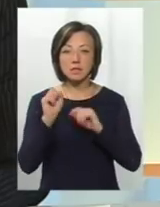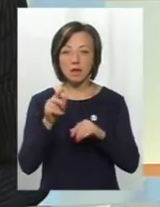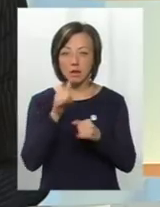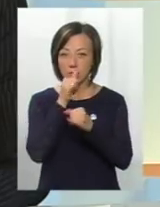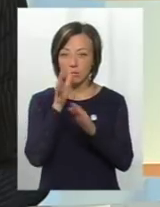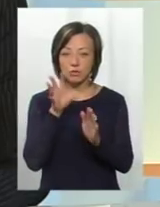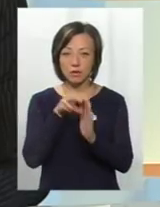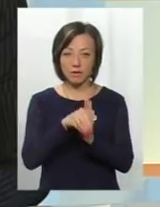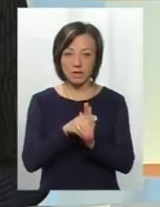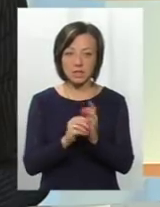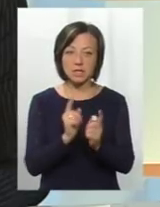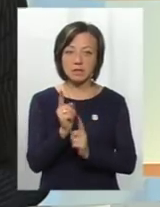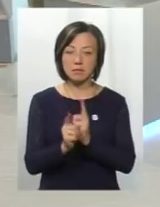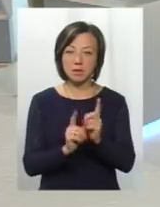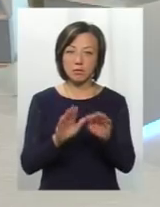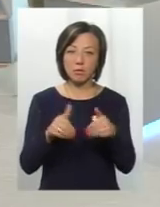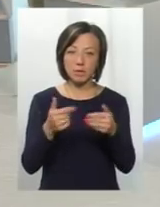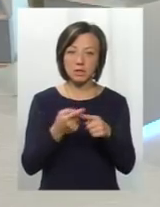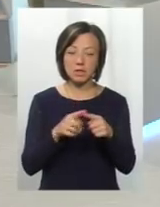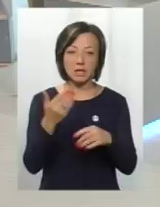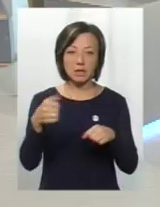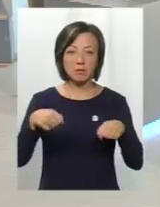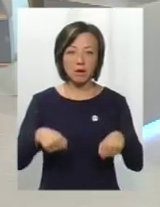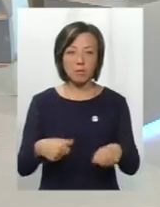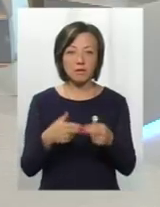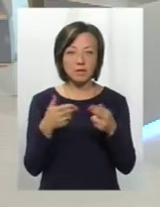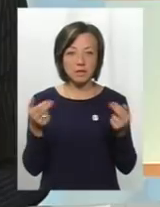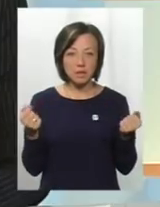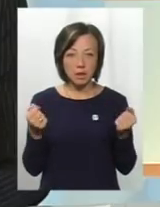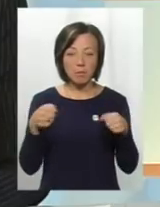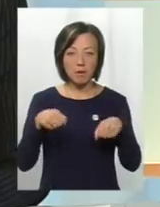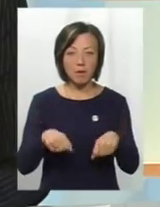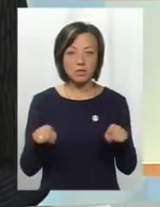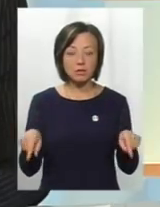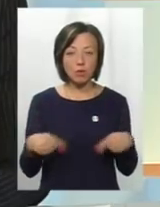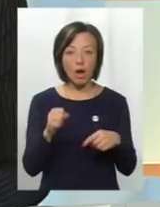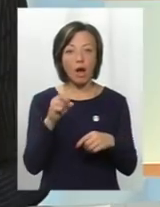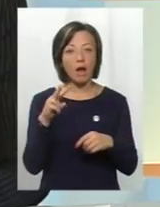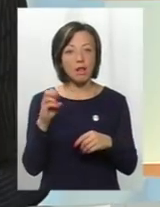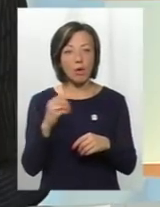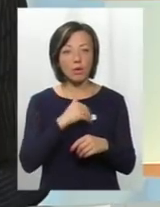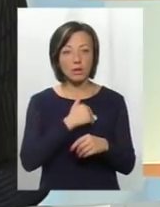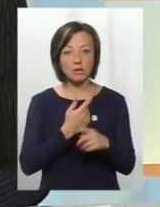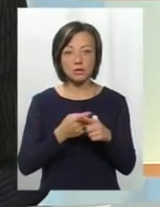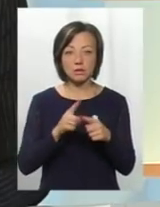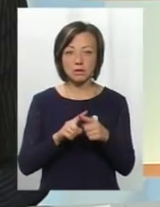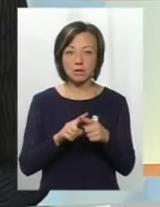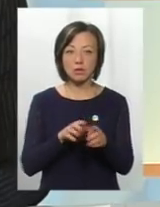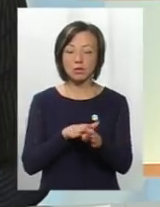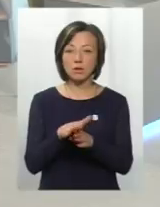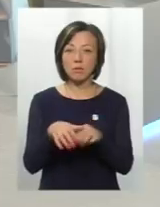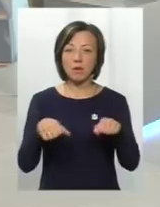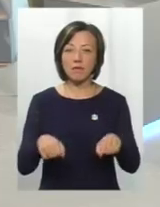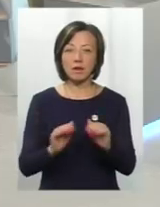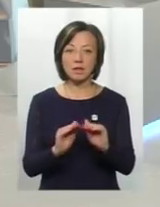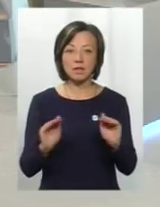можуть внести зміни пропозиції. Це їхнє право. Ми визнаємо право засновника, але ми хотіли б, щоб і дотрималися права дітей. Я